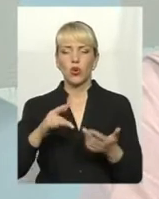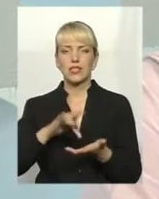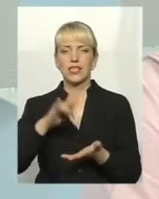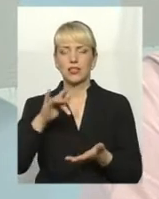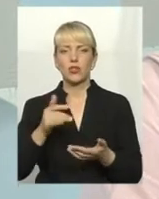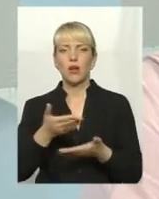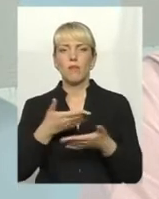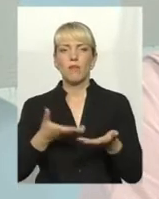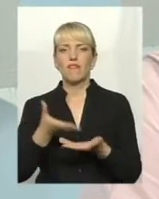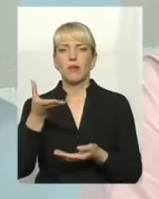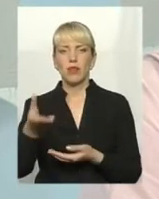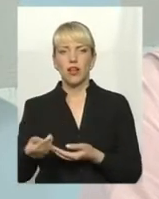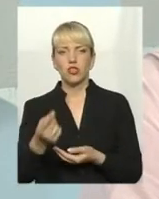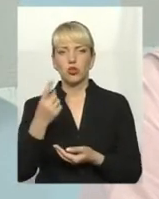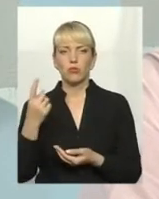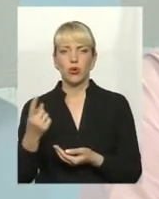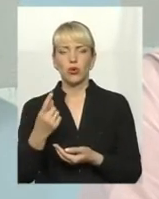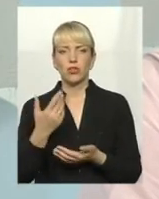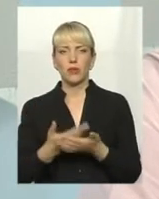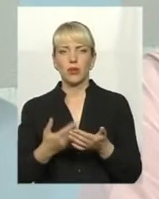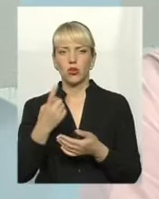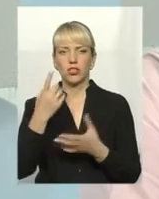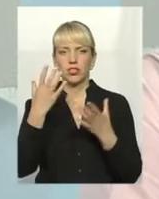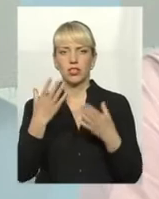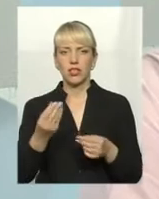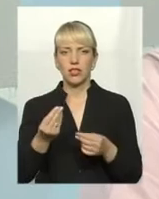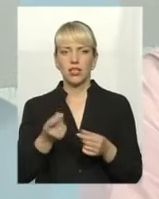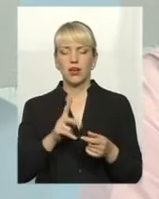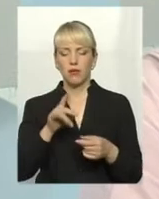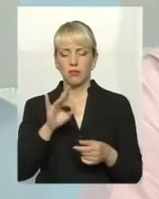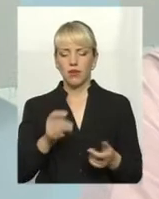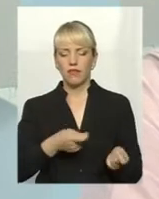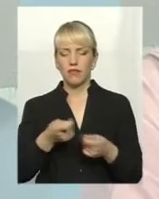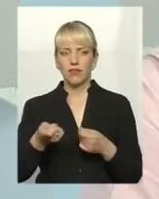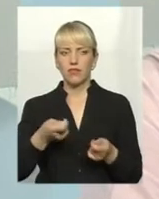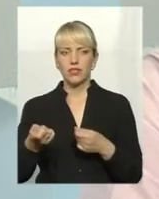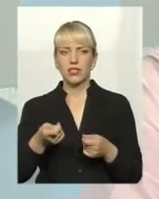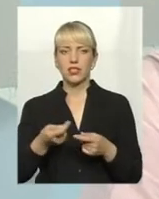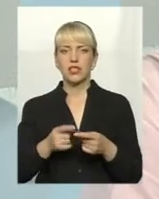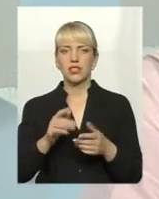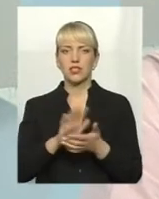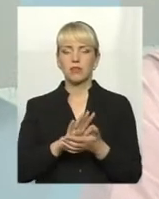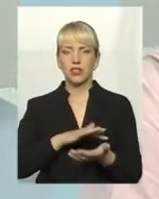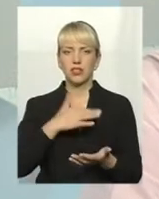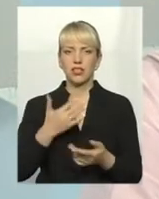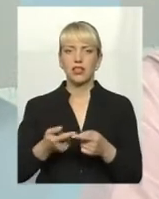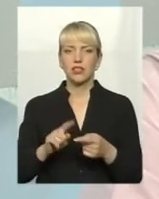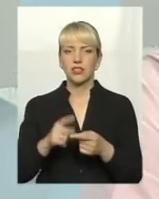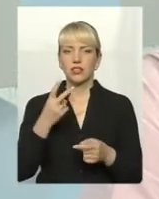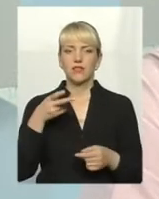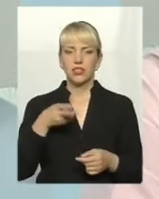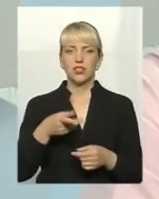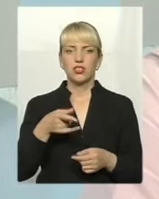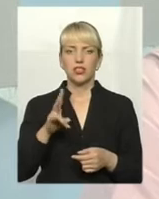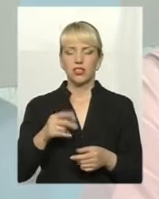оплачуємо, наприклад, при вивезі сміття стоїть до 2 тисяч гривень. Ми на це йдемо, за